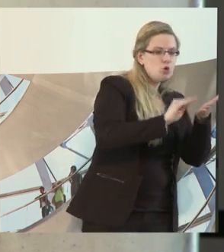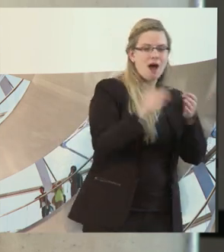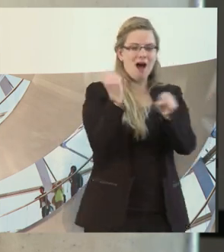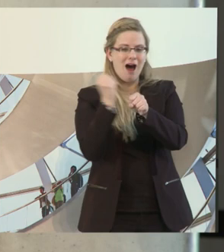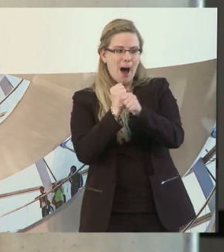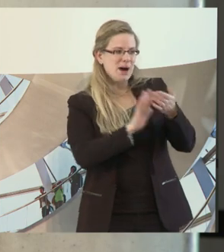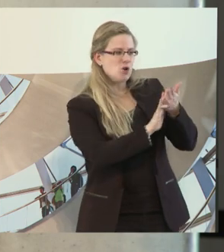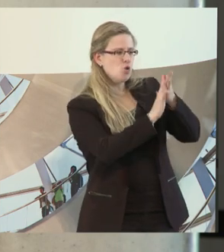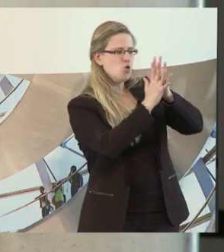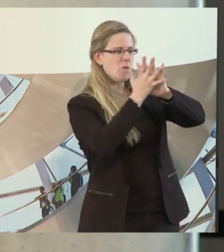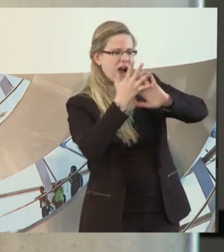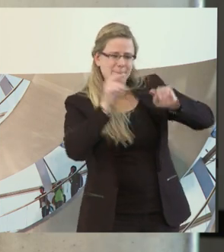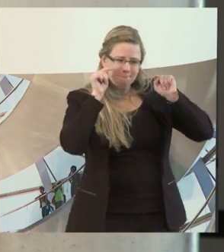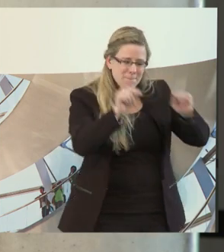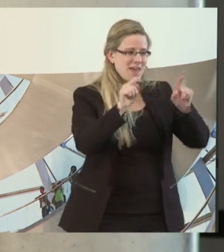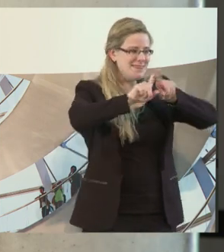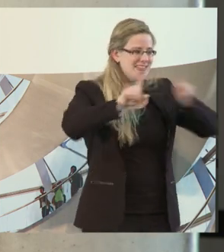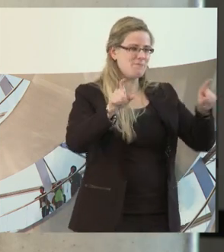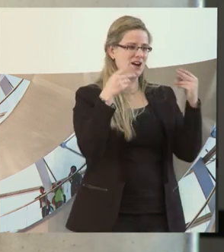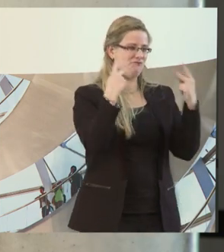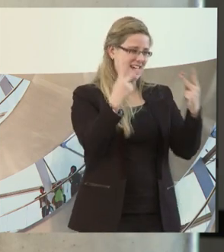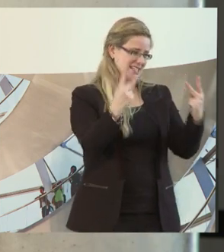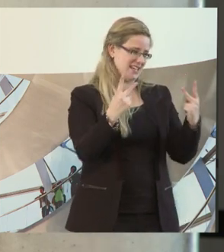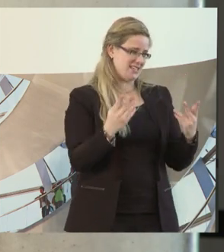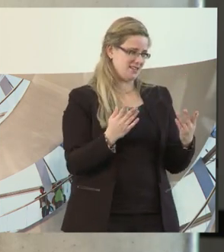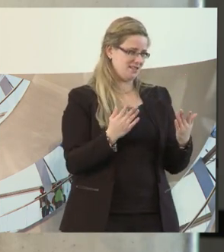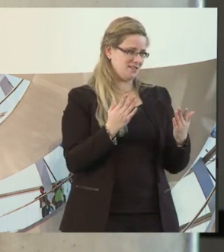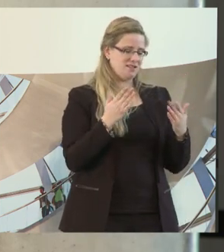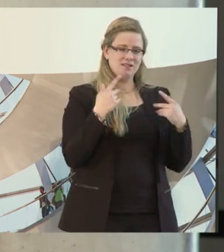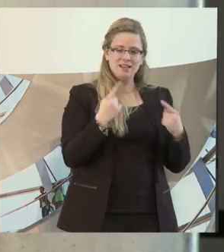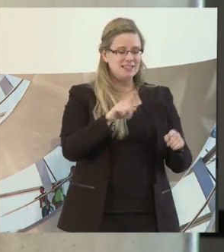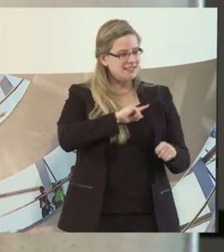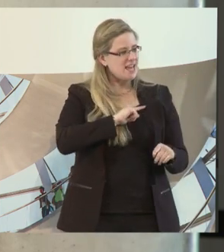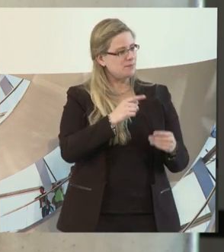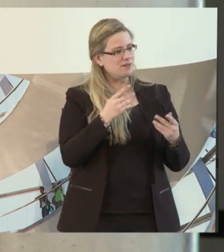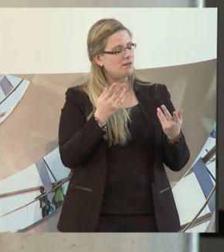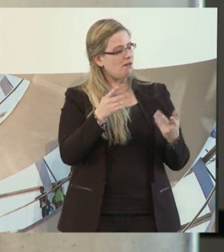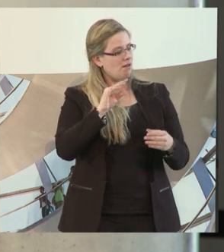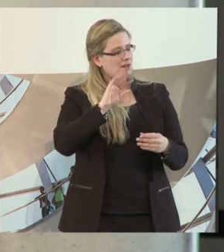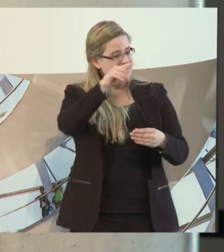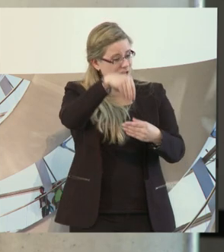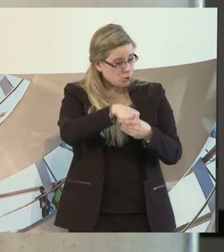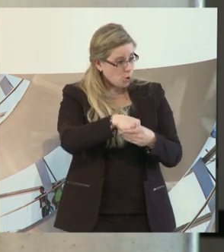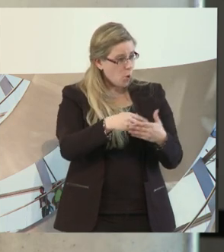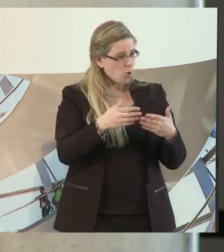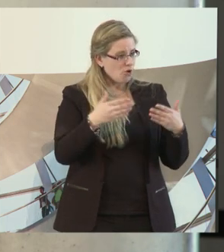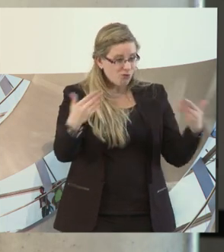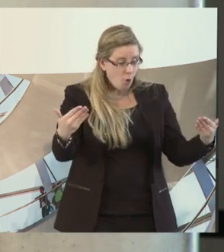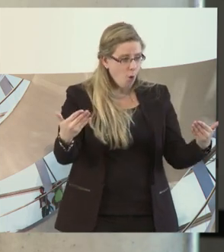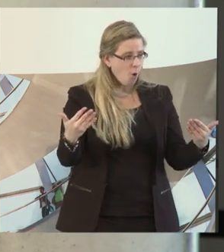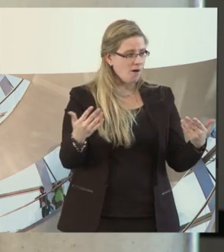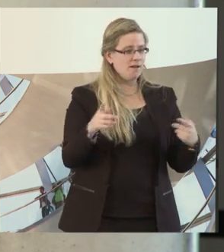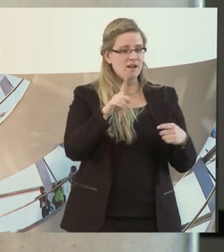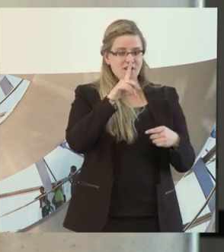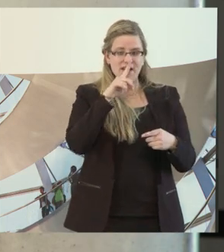wichtigste Thema, um die anderen Themen will ich mich nicht kümmern, weil da gibt es genügend, die es tun sollen. Ich erlebe, dass Inklusion nur in den Betrieben stattfindet,